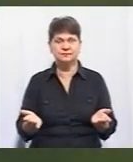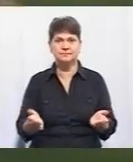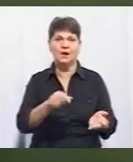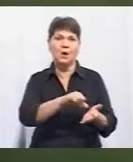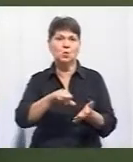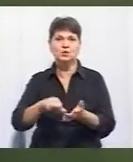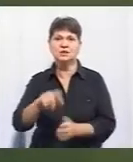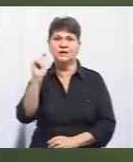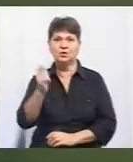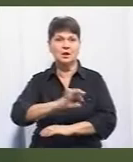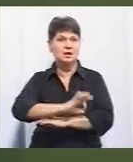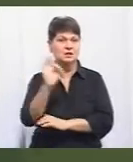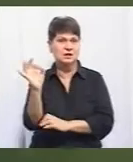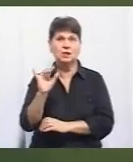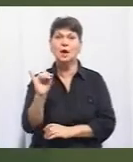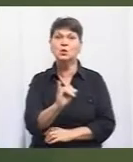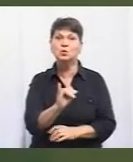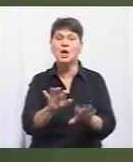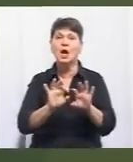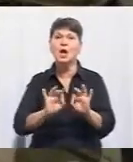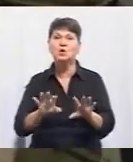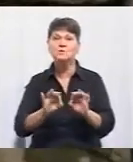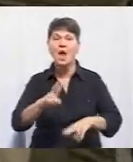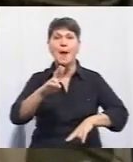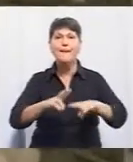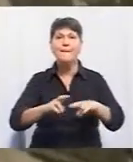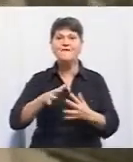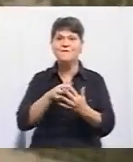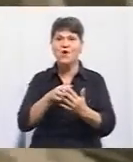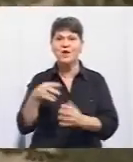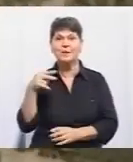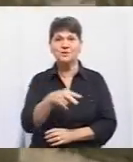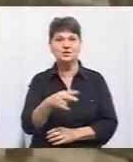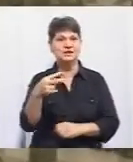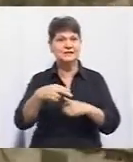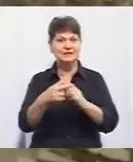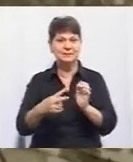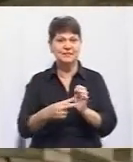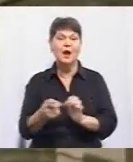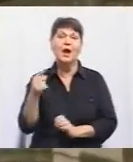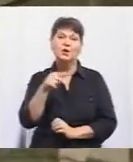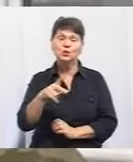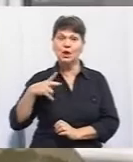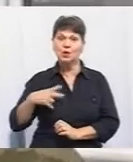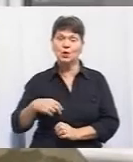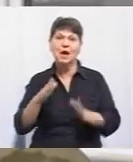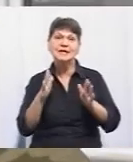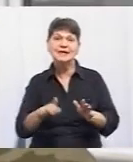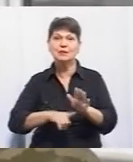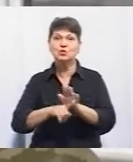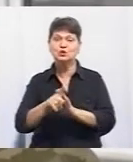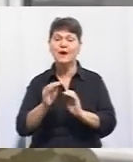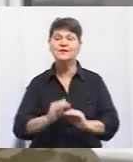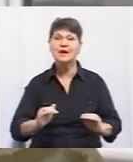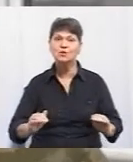Учасниця війни на Сході України Юлія розповідає, воювати пішла у 2018-му. Тоді її донька Тількіну пішла в